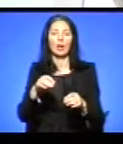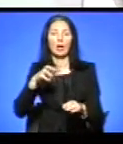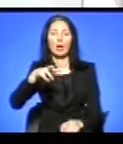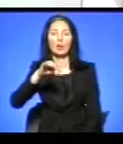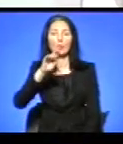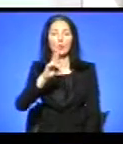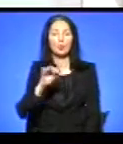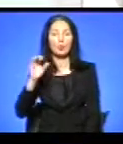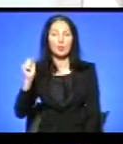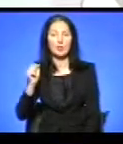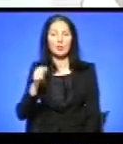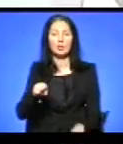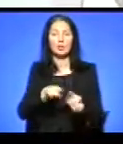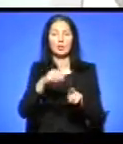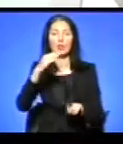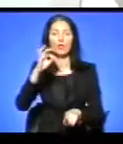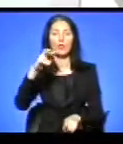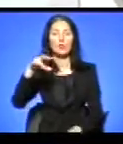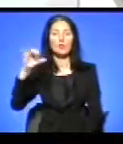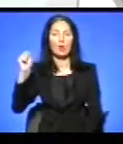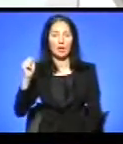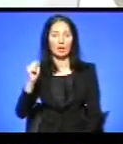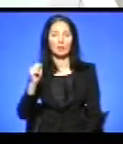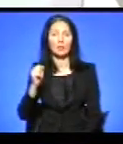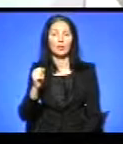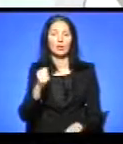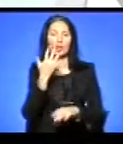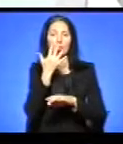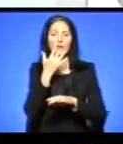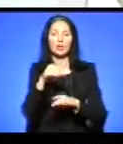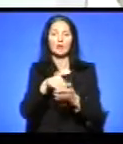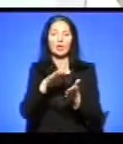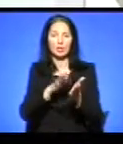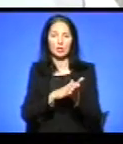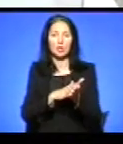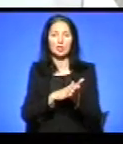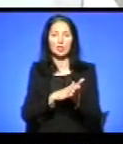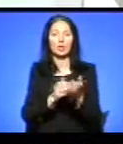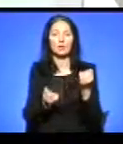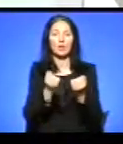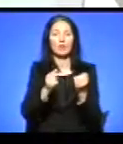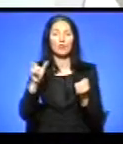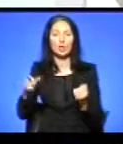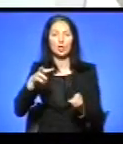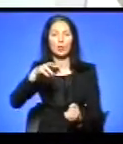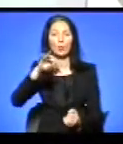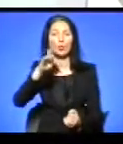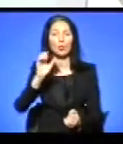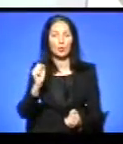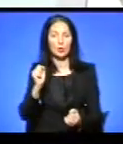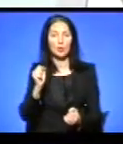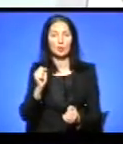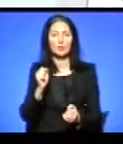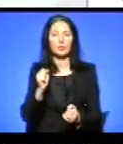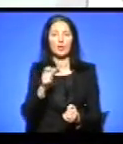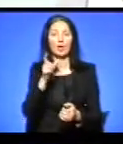«Аутландер» та «Фольксваген Гольф» на інозагонній реєстрації. Водій «Місубісі» «Аутландера»